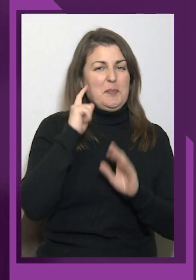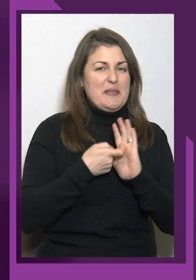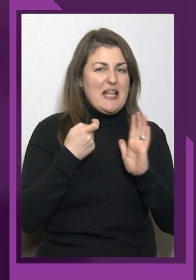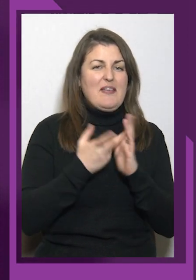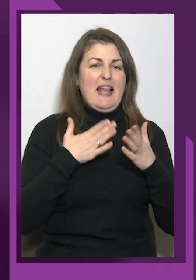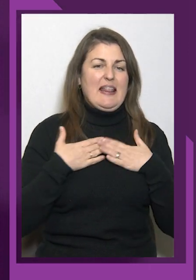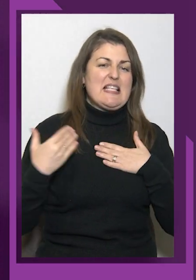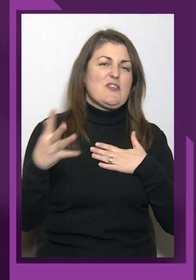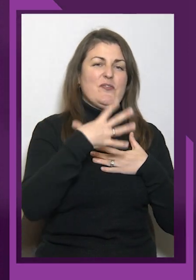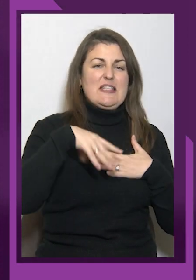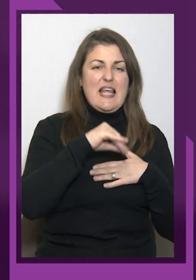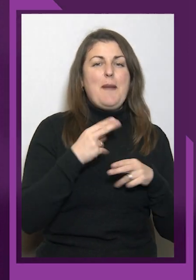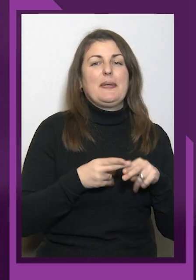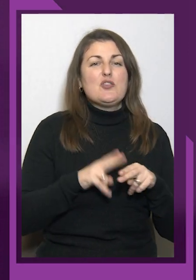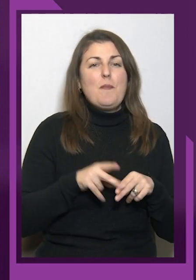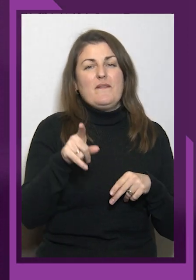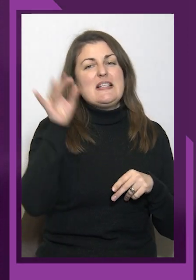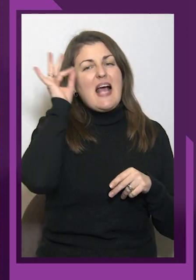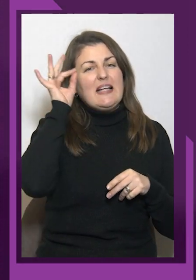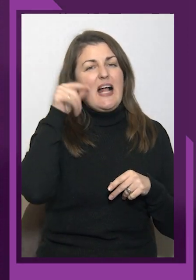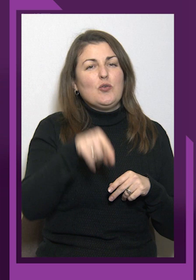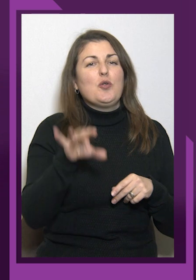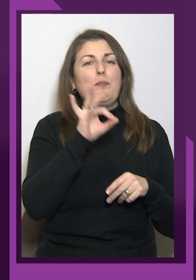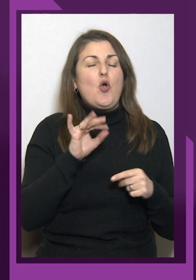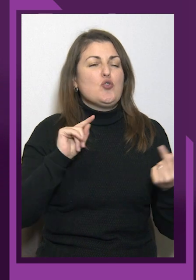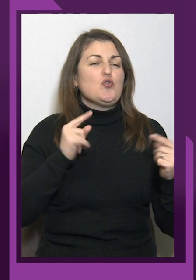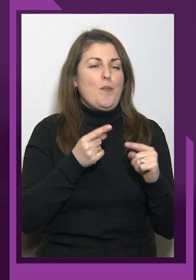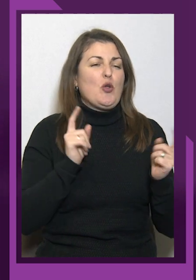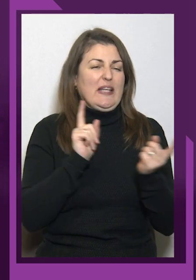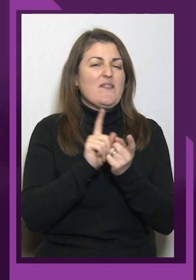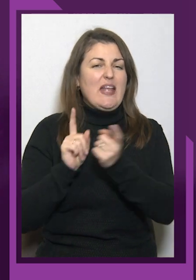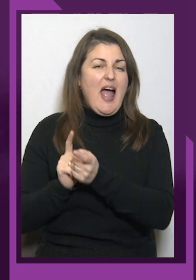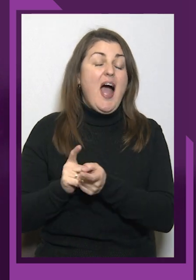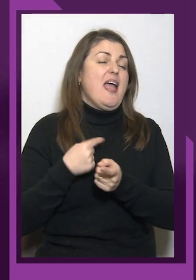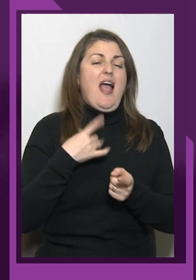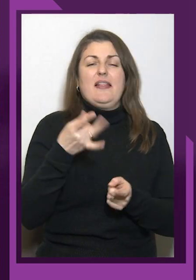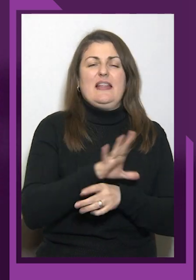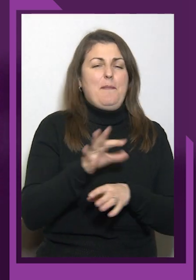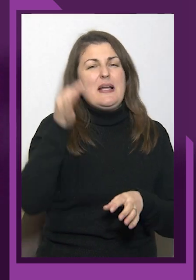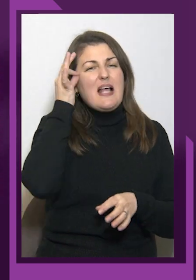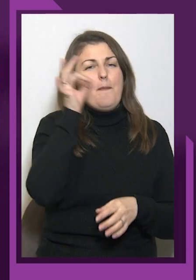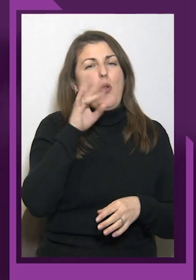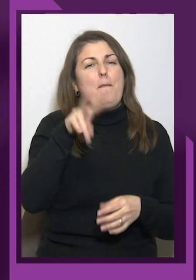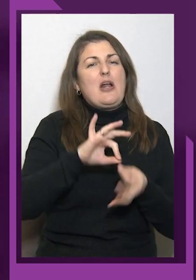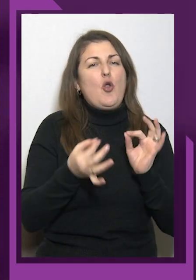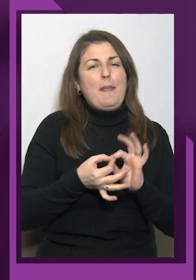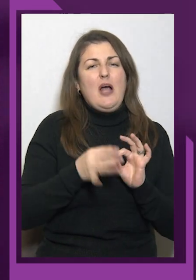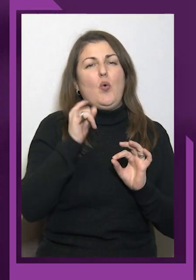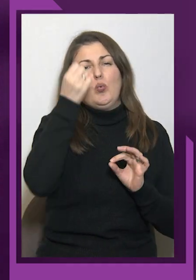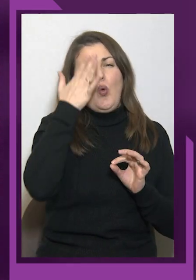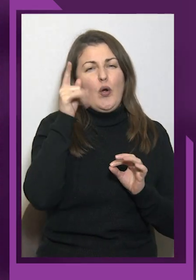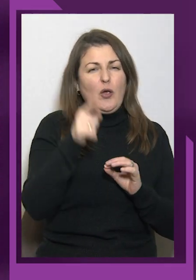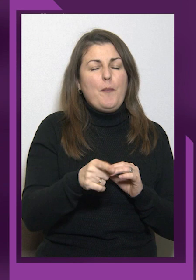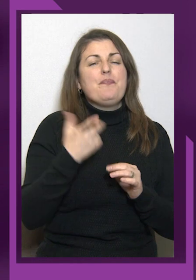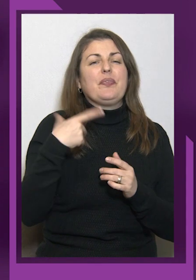супротивників. Так, я не дарма згадав і про Паралімпіаду у Токіо, де теж були, на жаль, і невдачі, скандали,